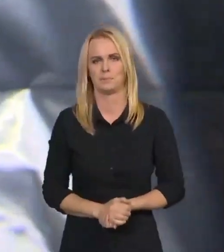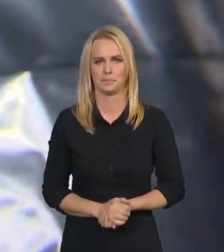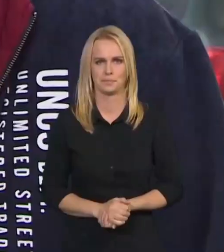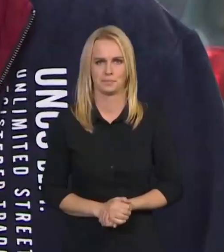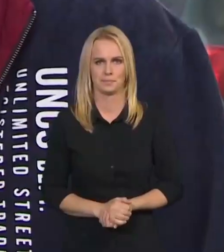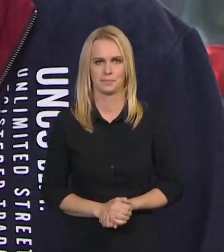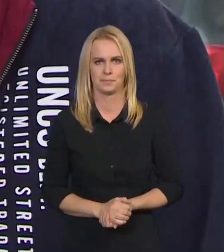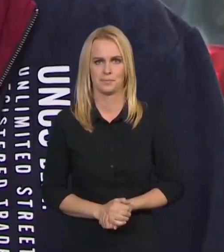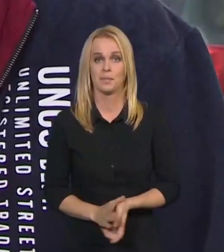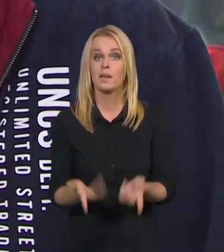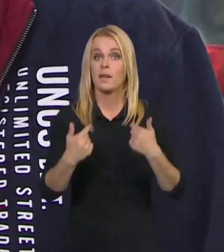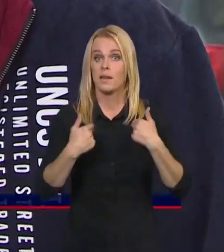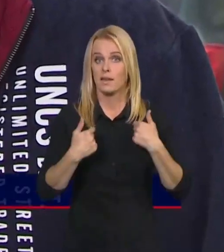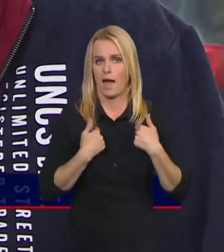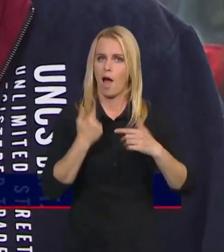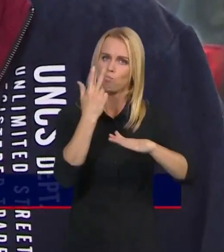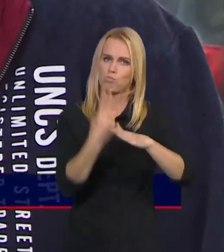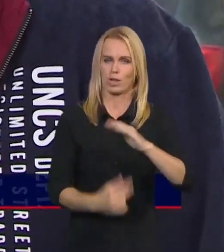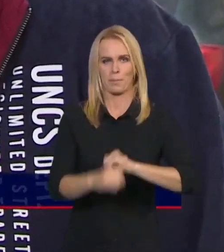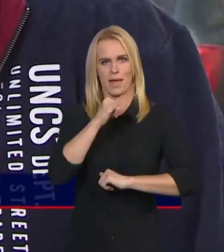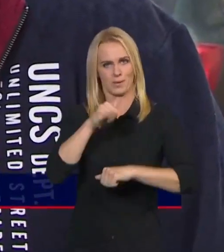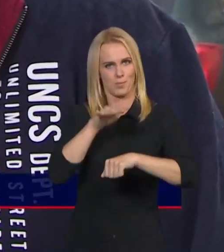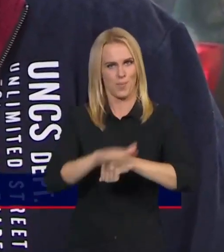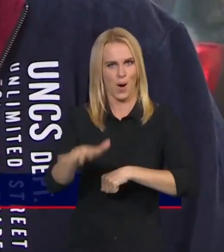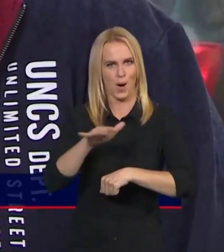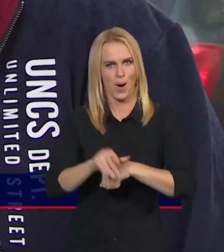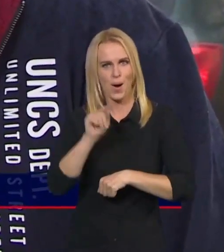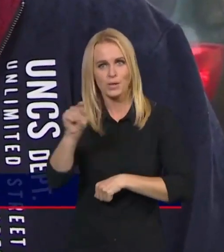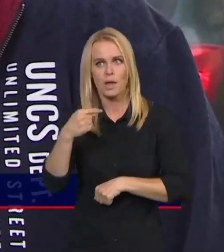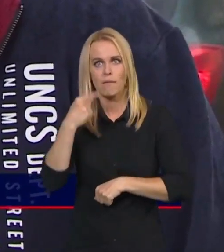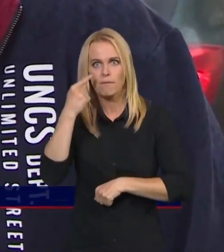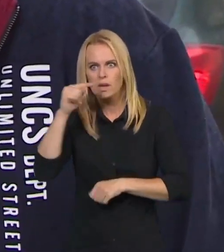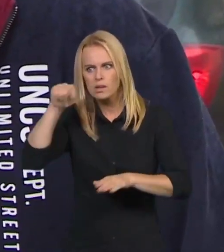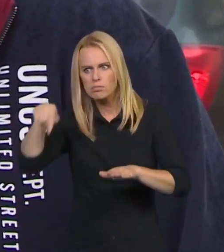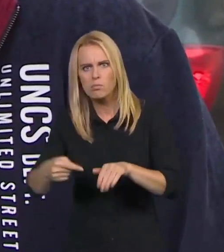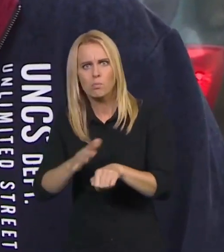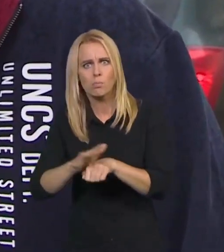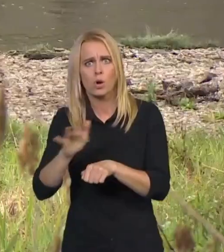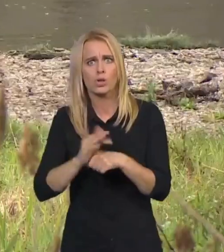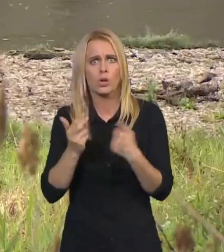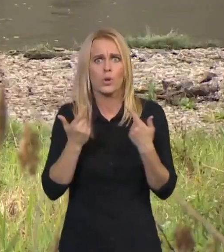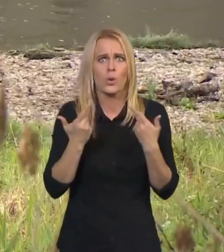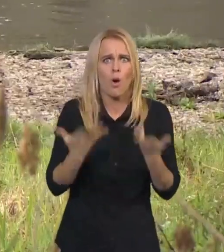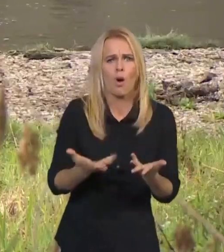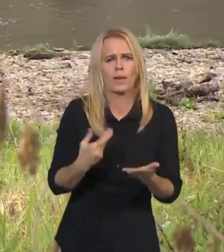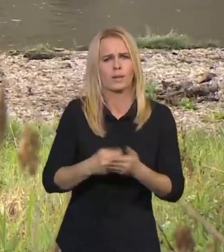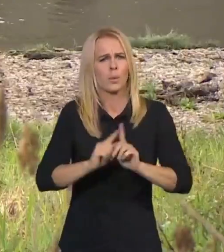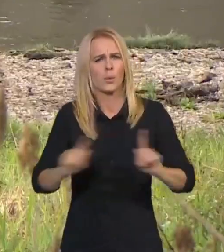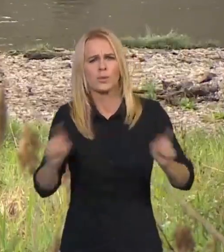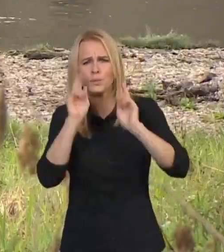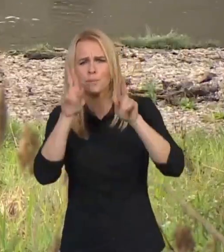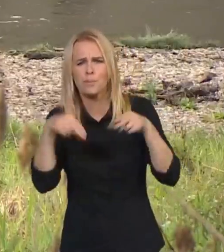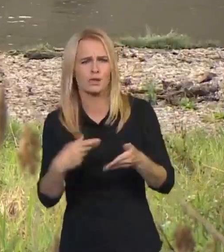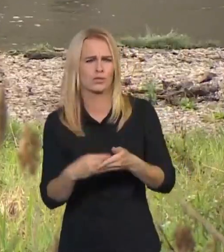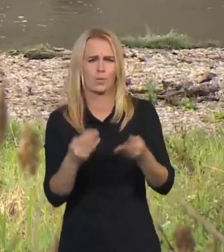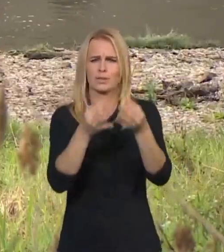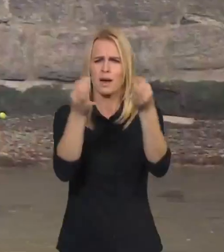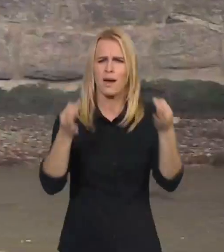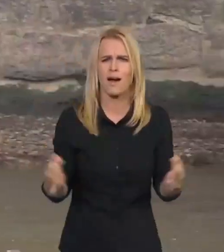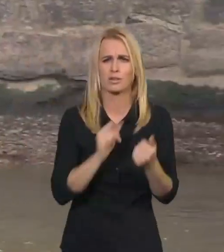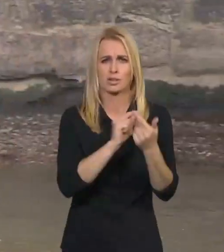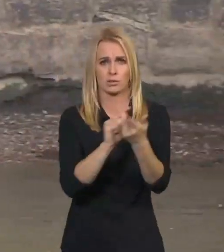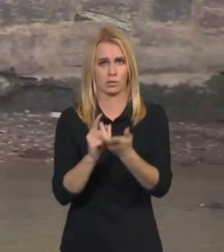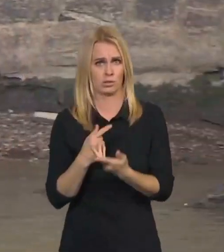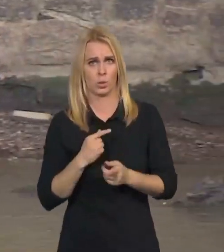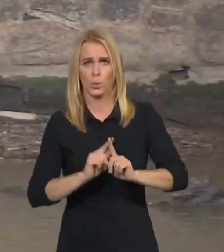Já se potápím v mořích a jsem zoufal, když vidím, kvůli těch plastů v mořích je, gilitové sáčky a různě,